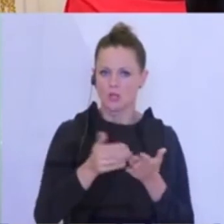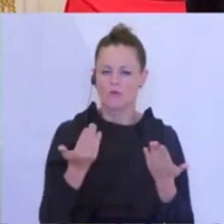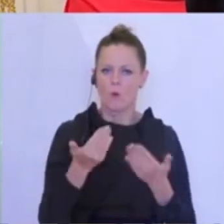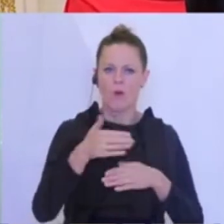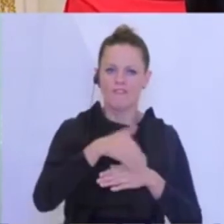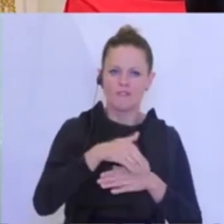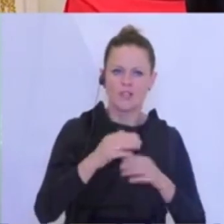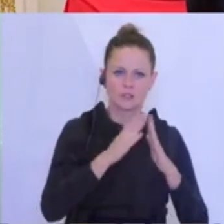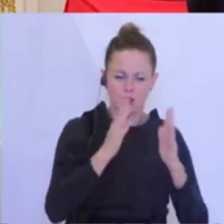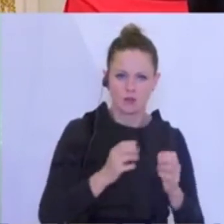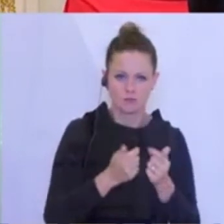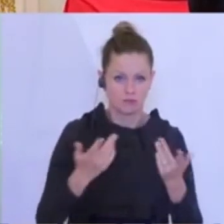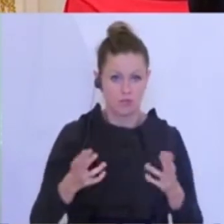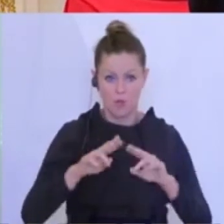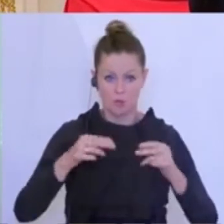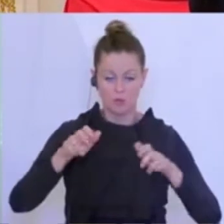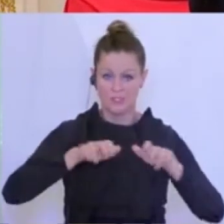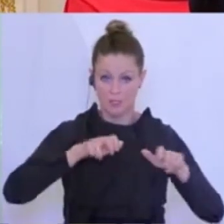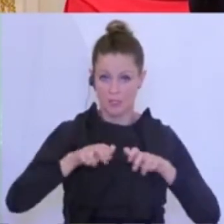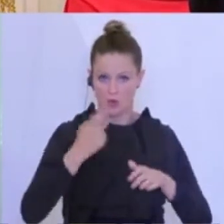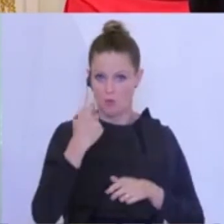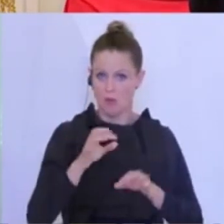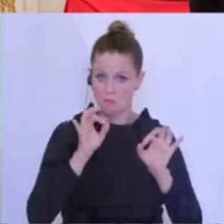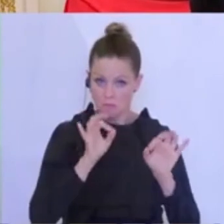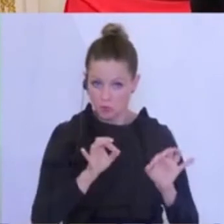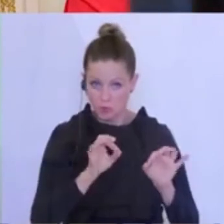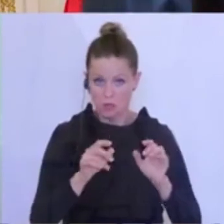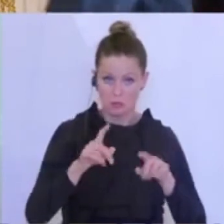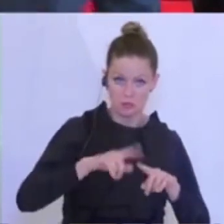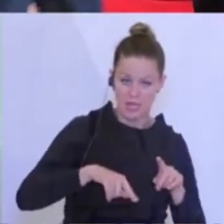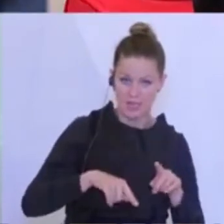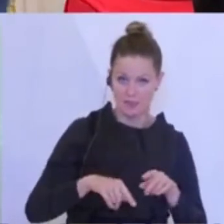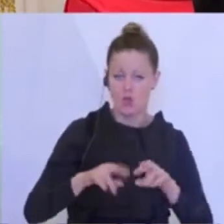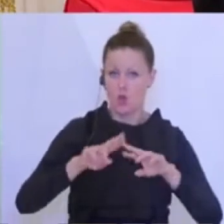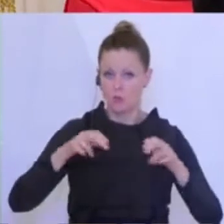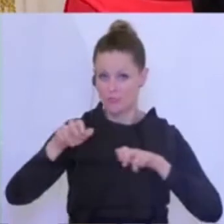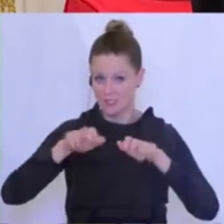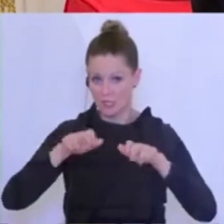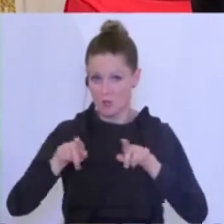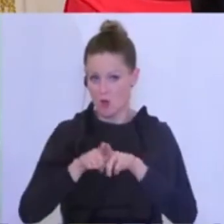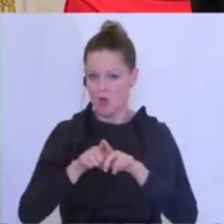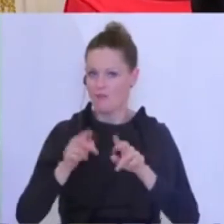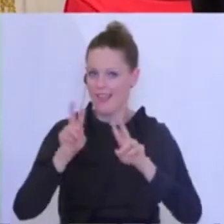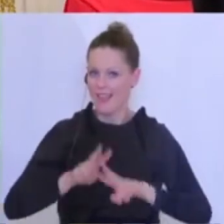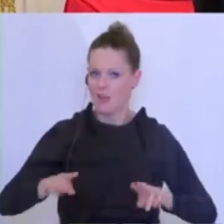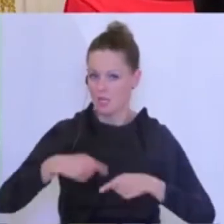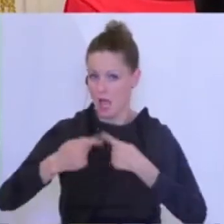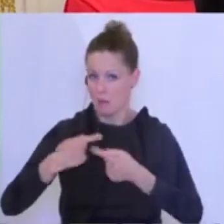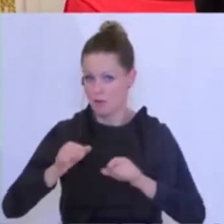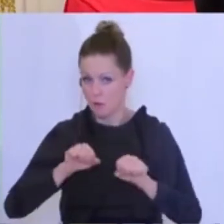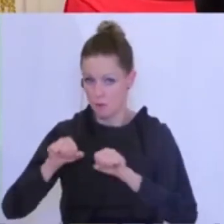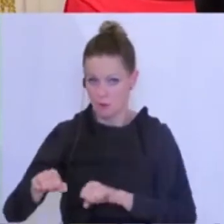Wie sieht man von der Bundesregierung diesen Schritt? Könnte es da auch ähnliche Schritte von der Bundesregierung geben, um Konsum anzukurbeln? Und eine Frage zum